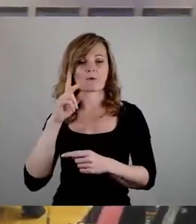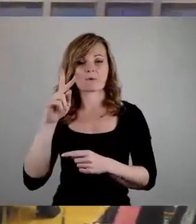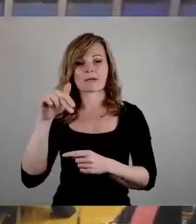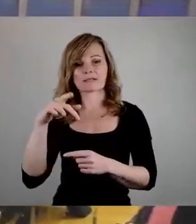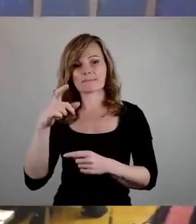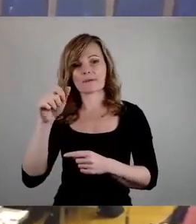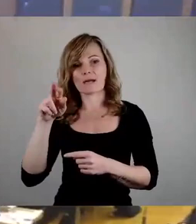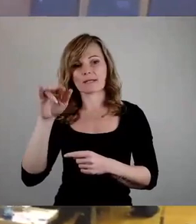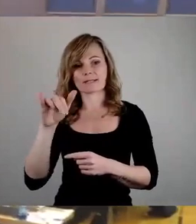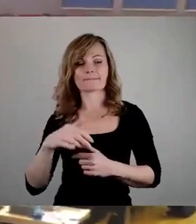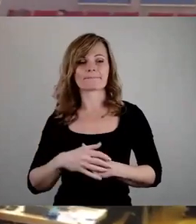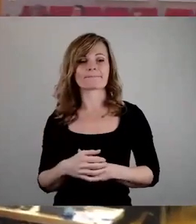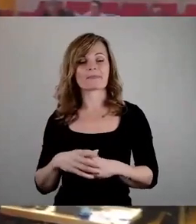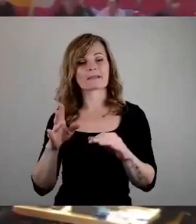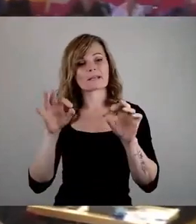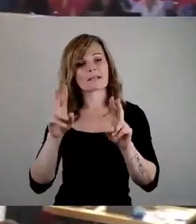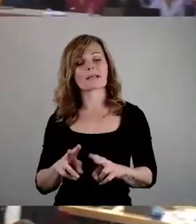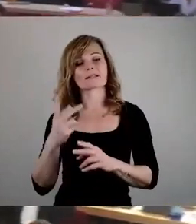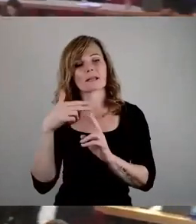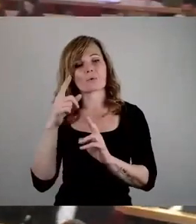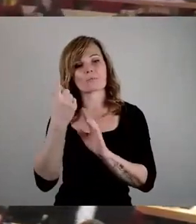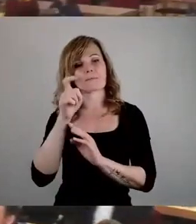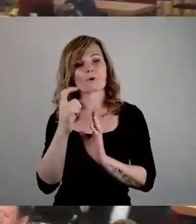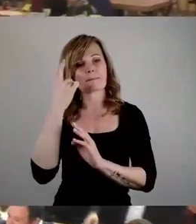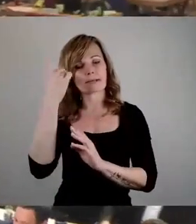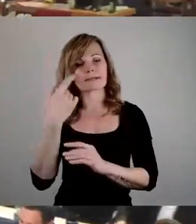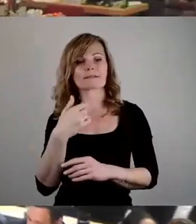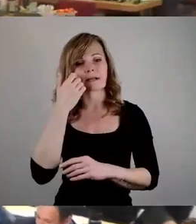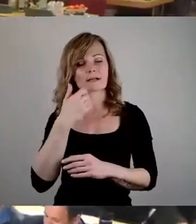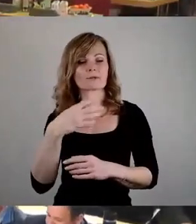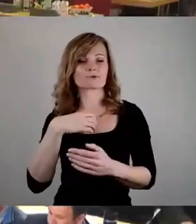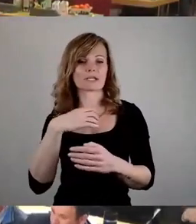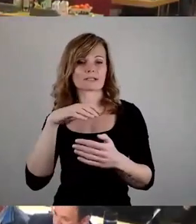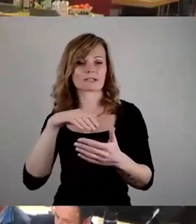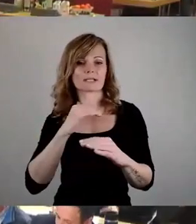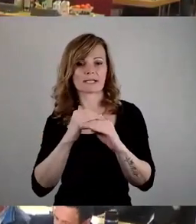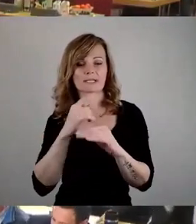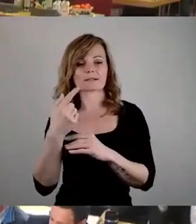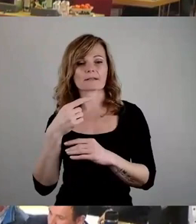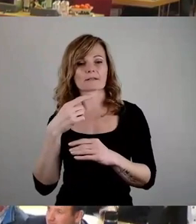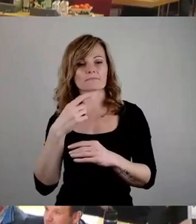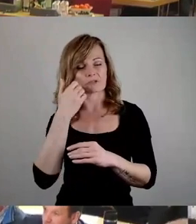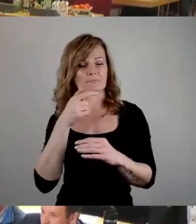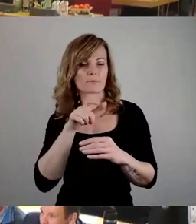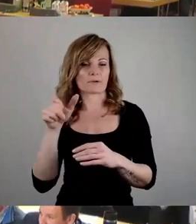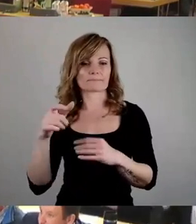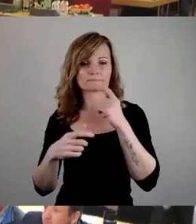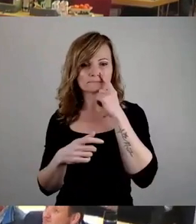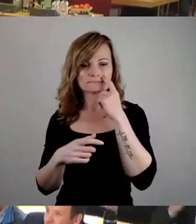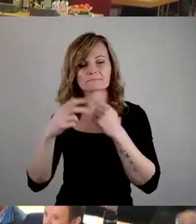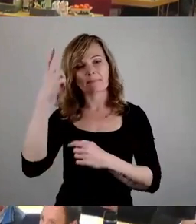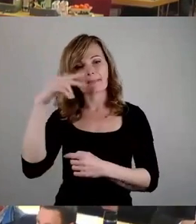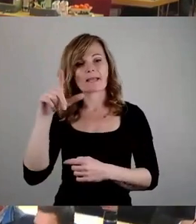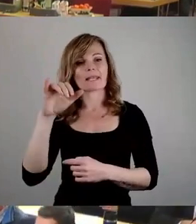Sehr geehrter Herr Oberbürgermeister, sehr geehrter Herr Stadtrat, liebe Dresdner. Herr Lüchte, Sie sind gleich dran. Der Herr